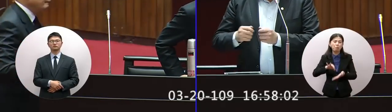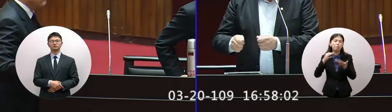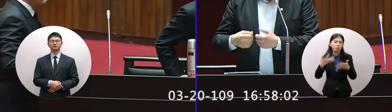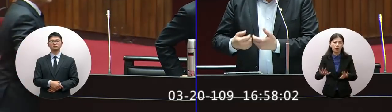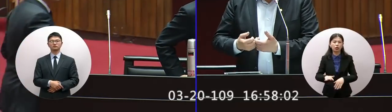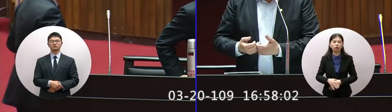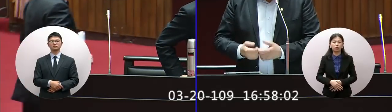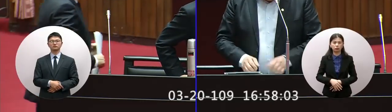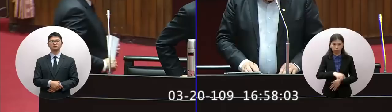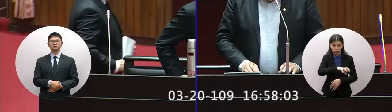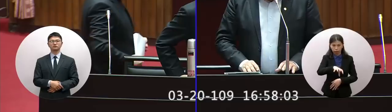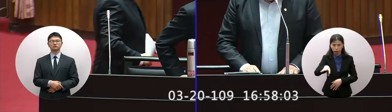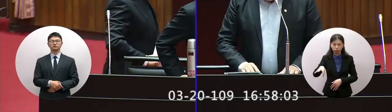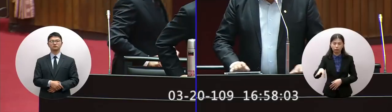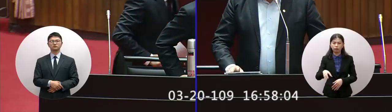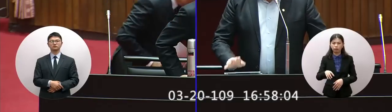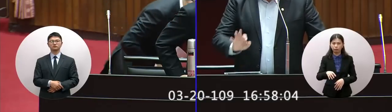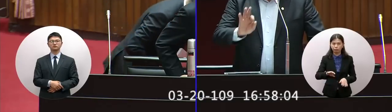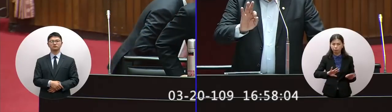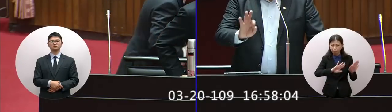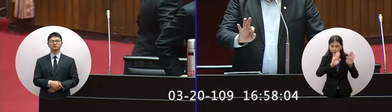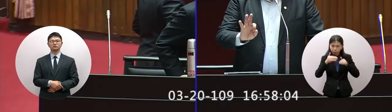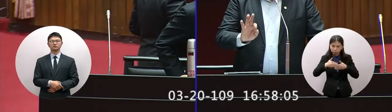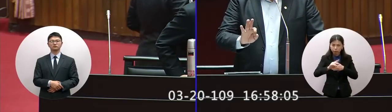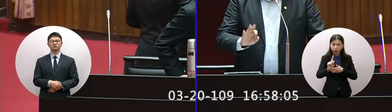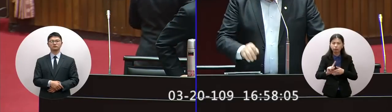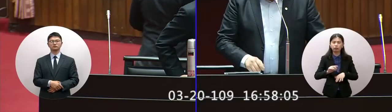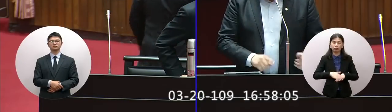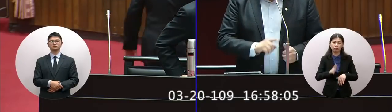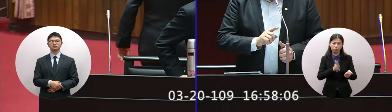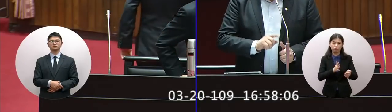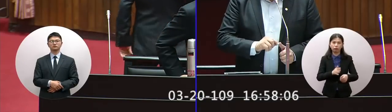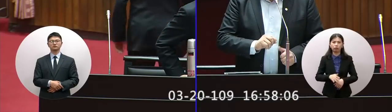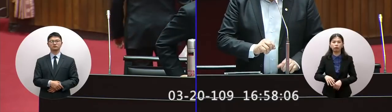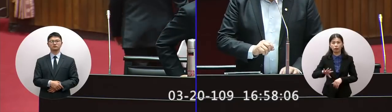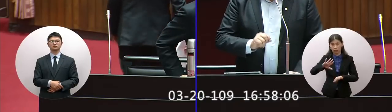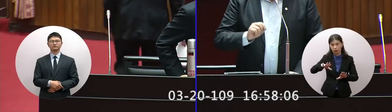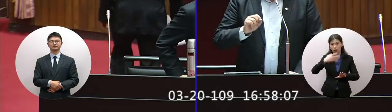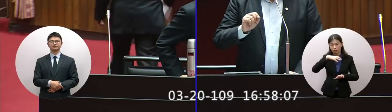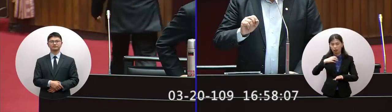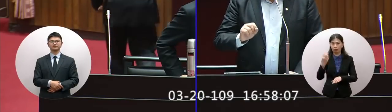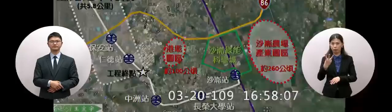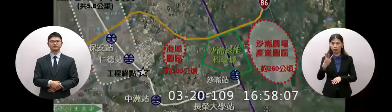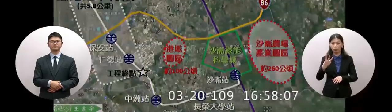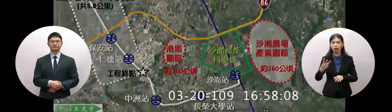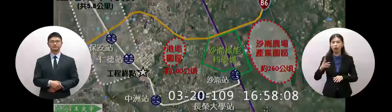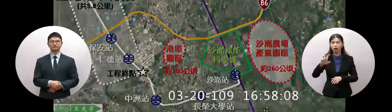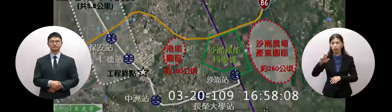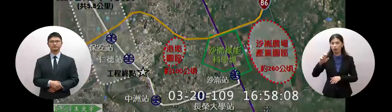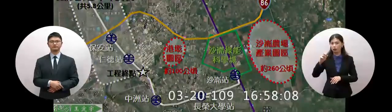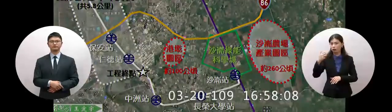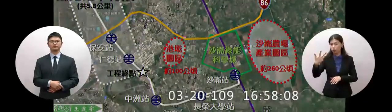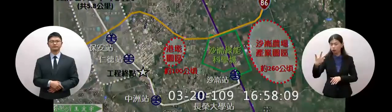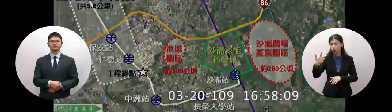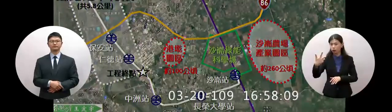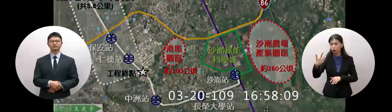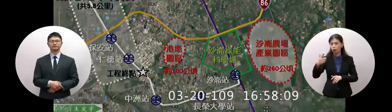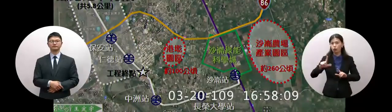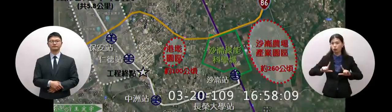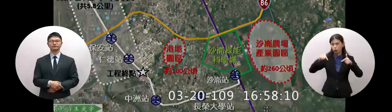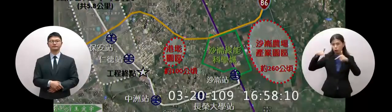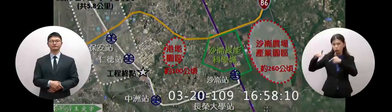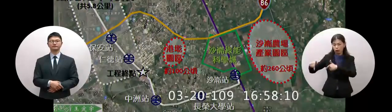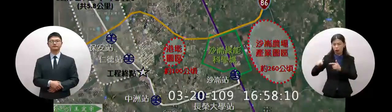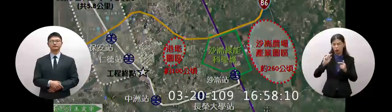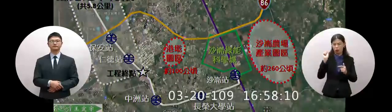部會我隨時會來追進度現在在台南有三個新的東西一個是86號東西快速道路延伸到